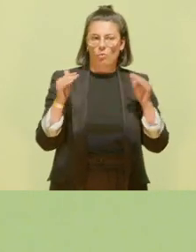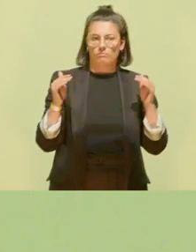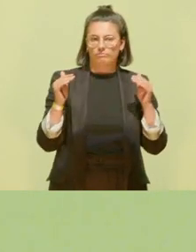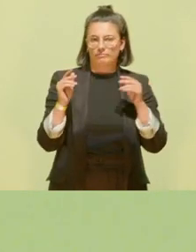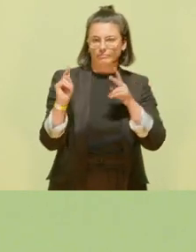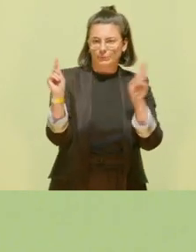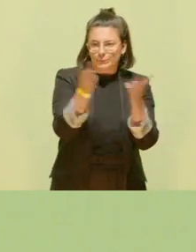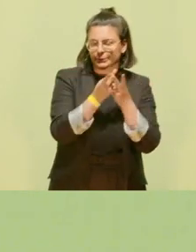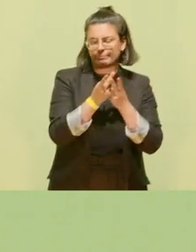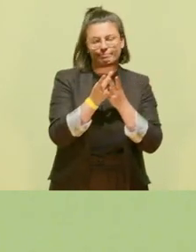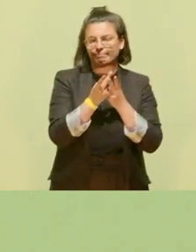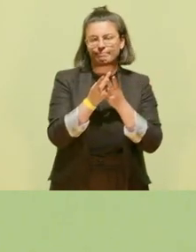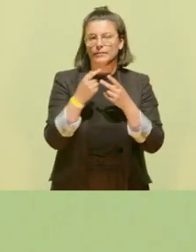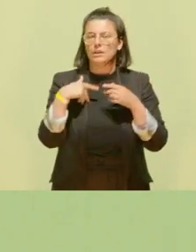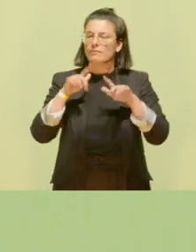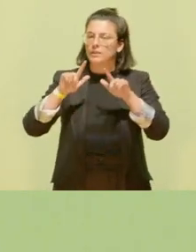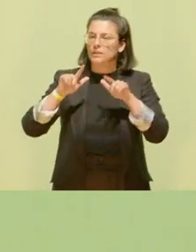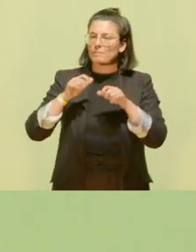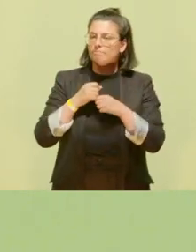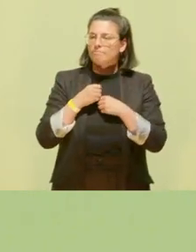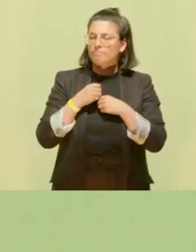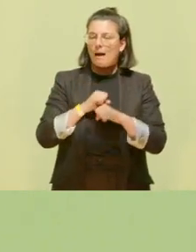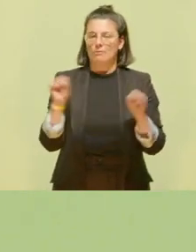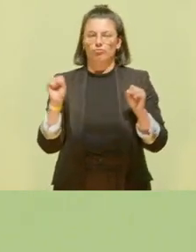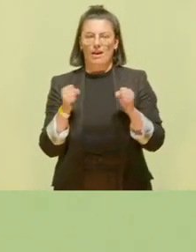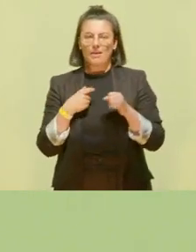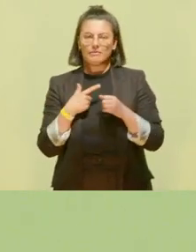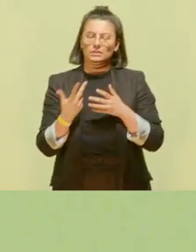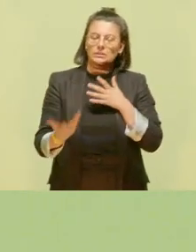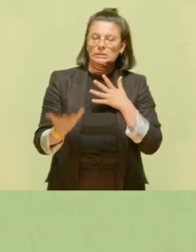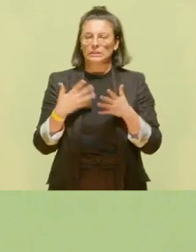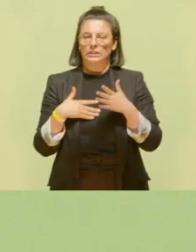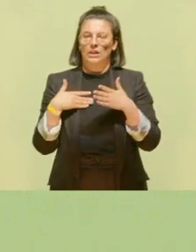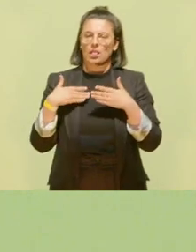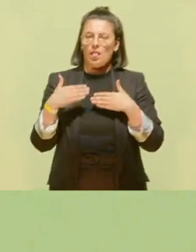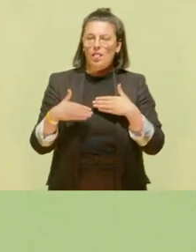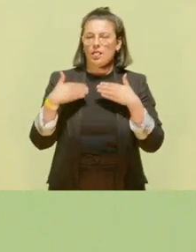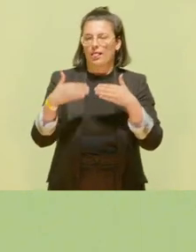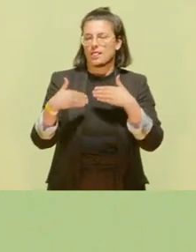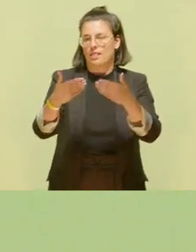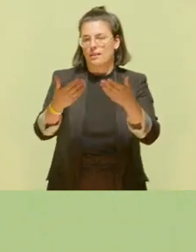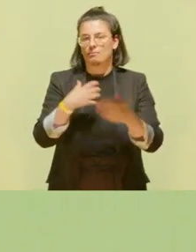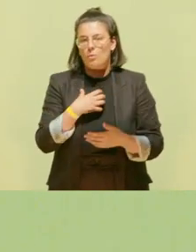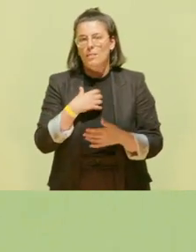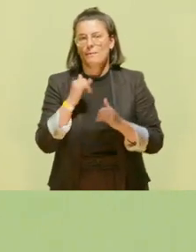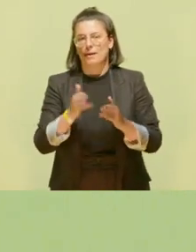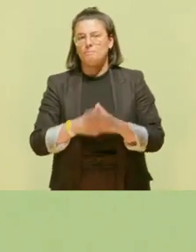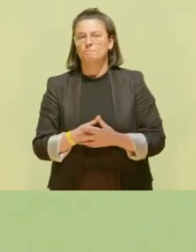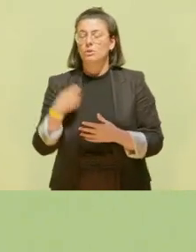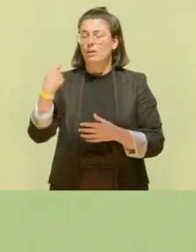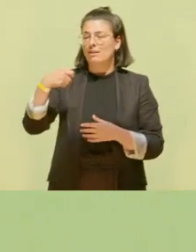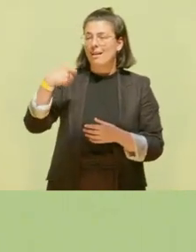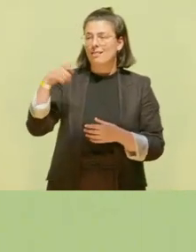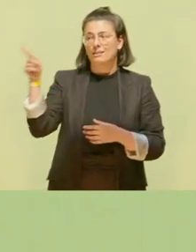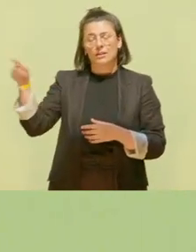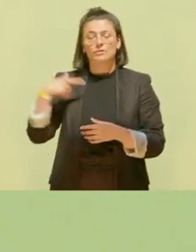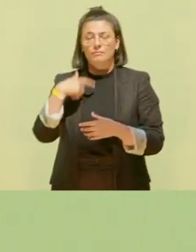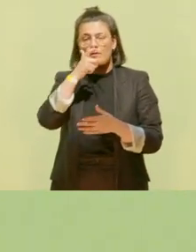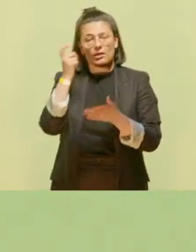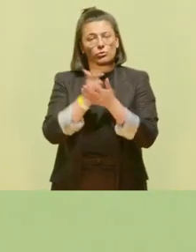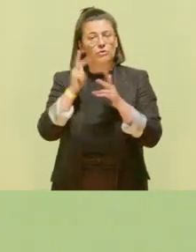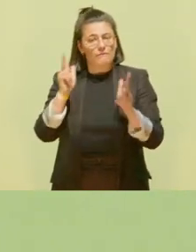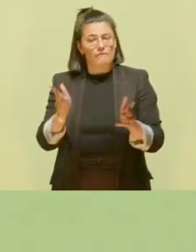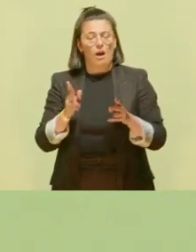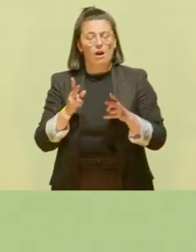Gestaltungswille so manch eines Politikers steckt im Großstau. Und der Kanzler drückt sich vor seiner Verantwortung.